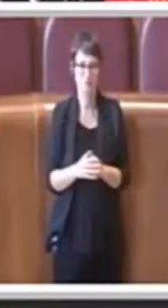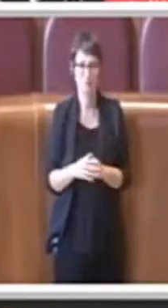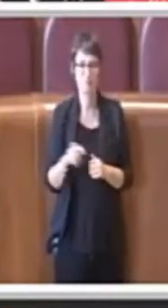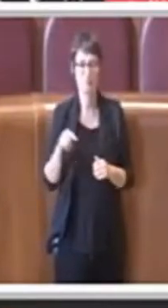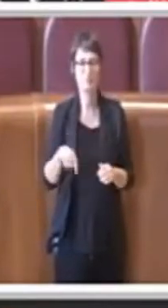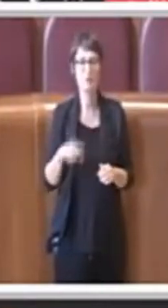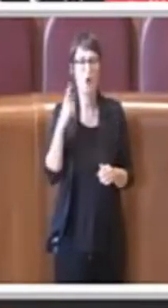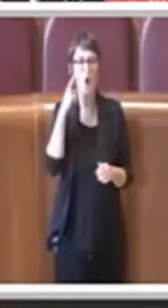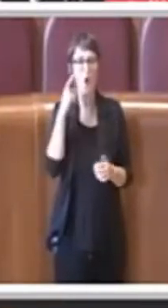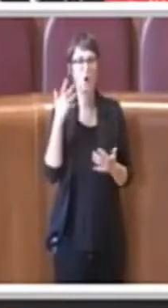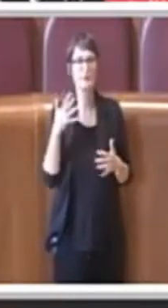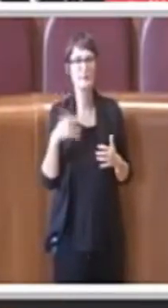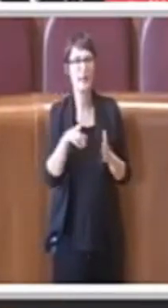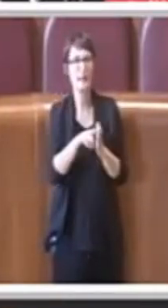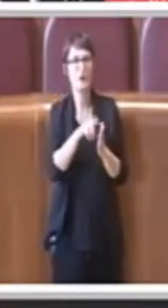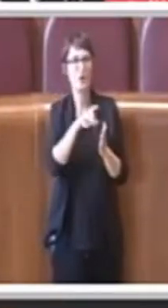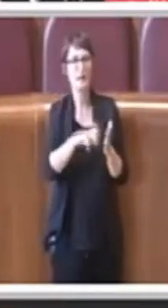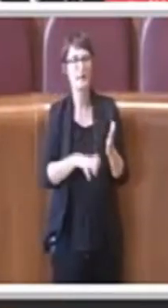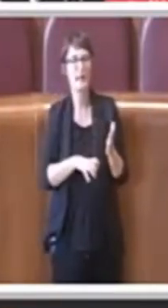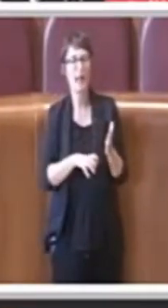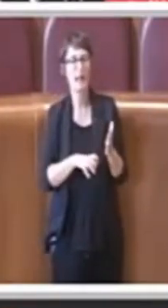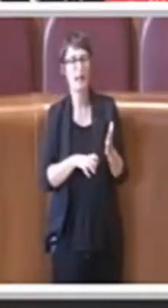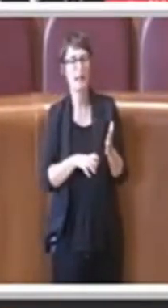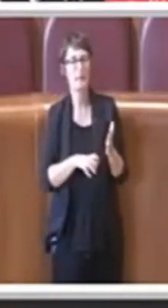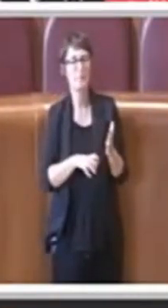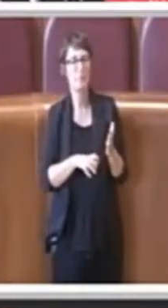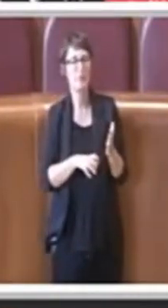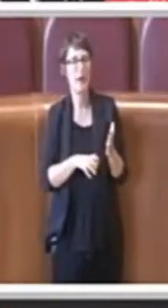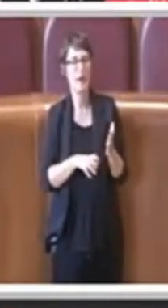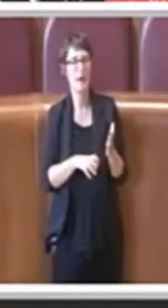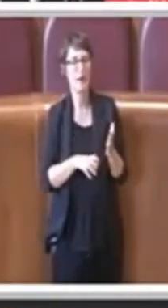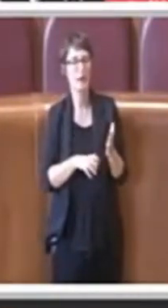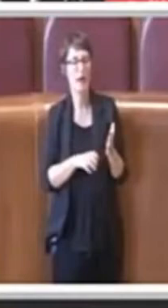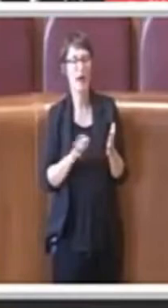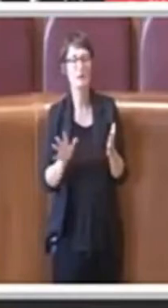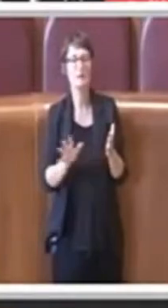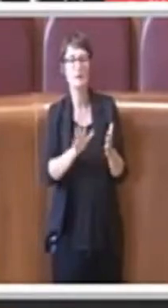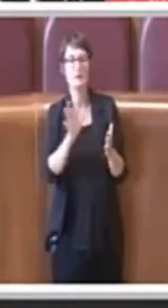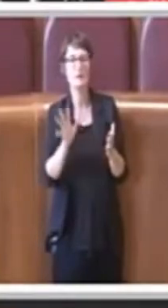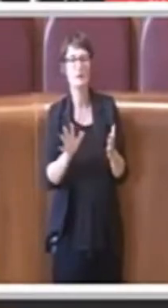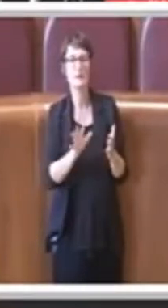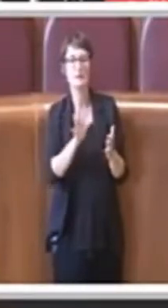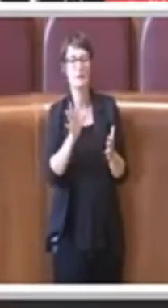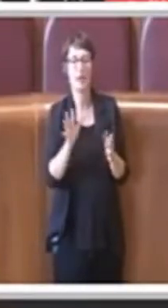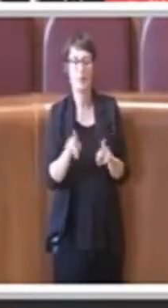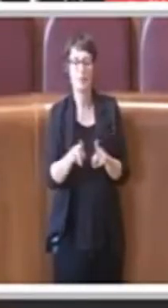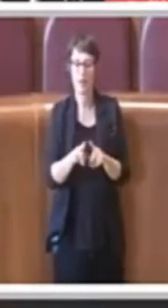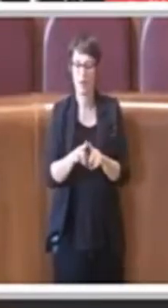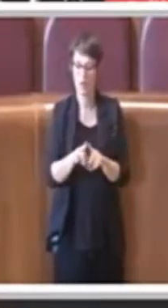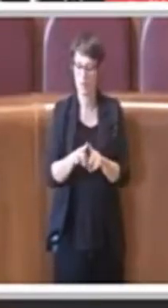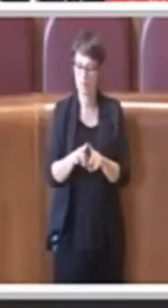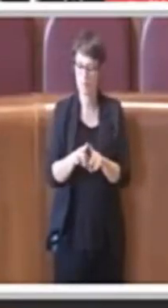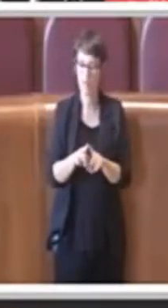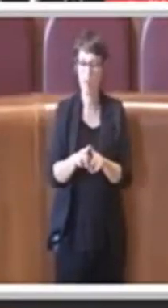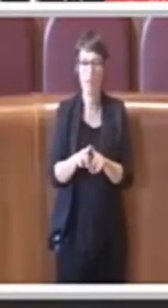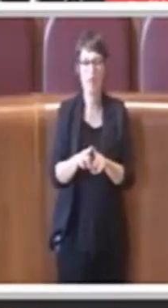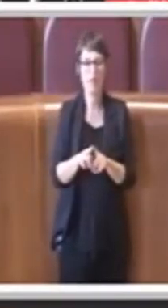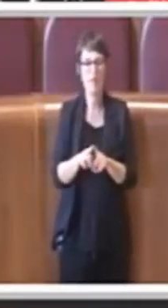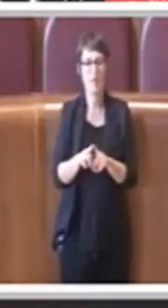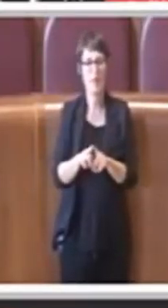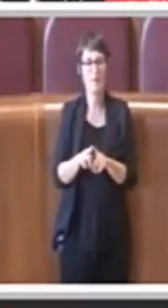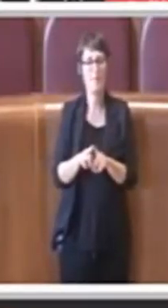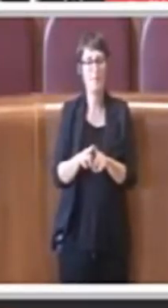delibera sembra quasi affermarsi una forma di discontinuità rispetto